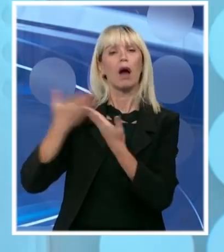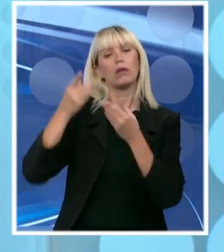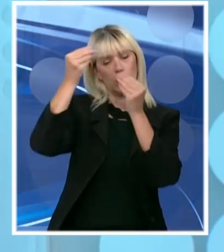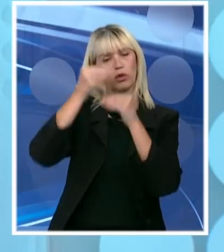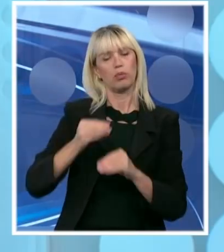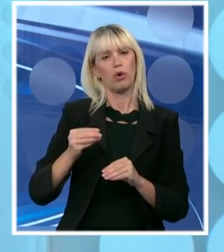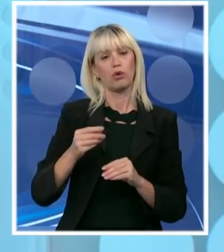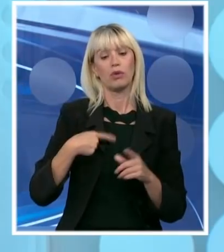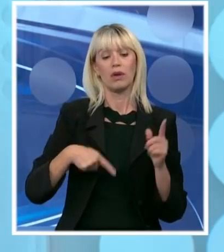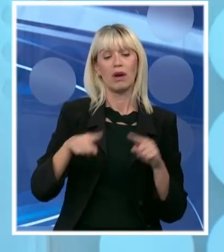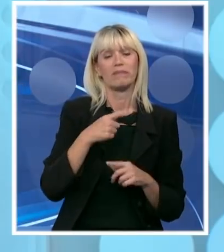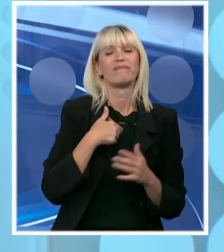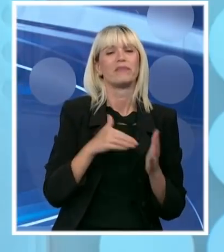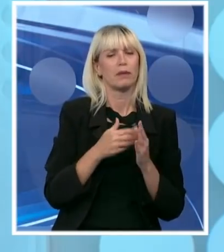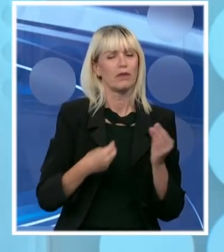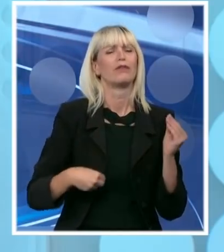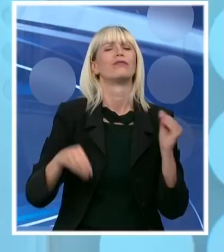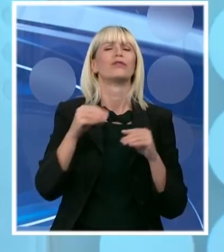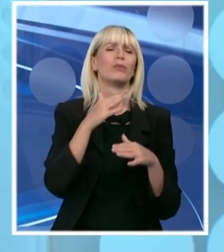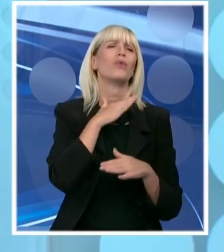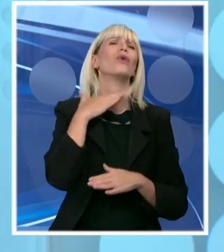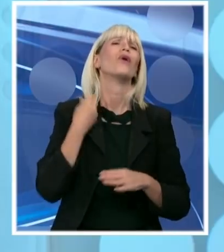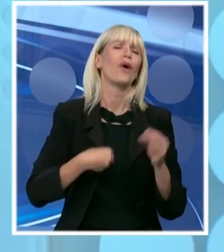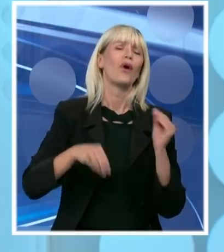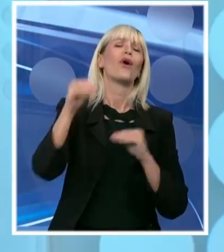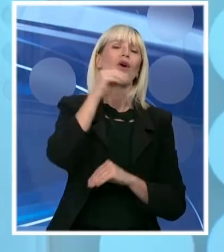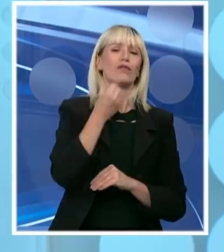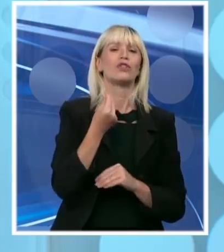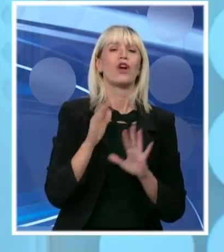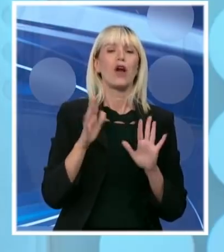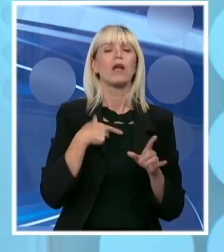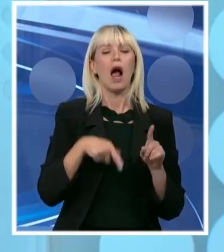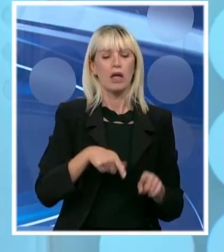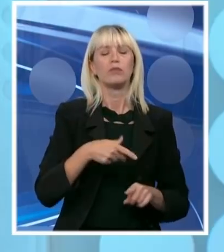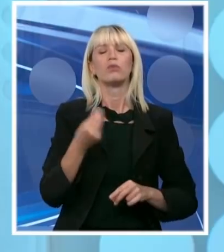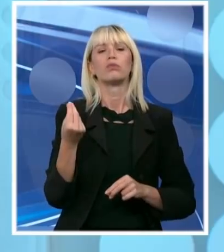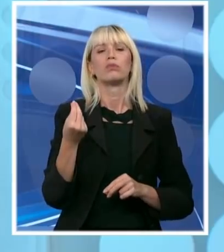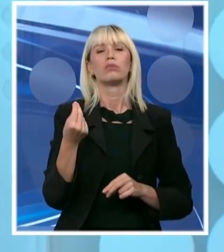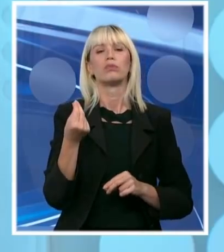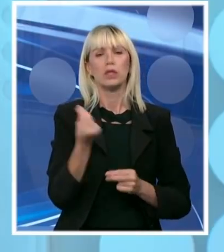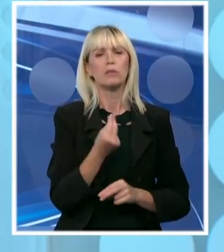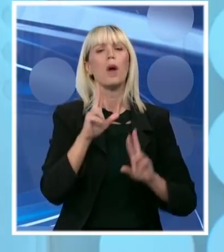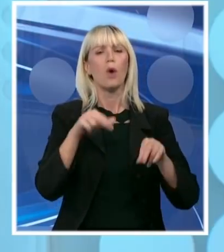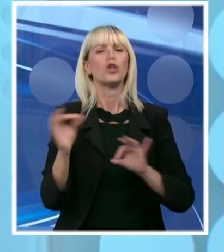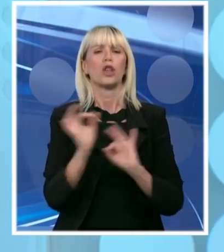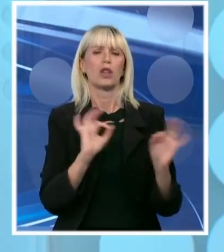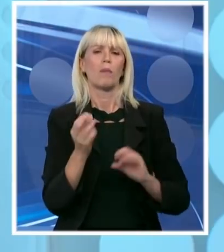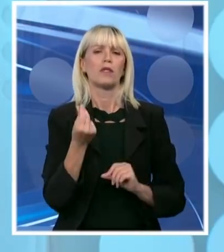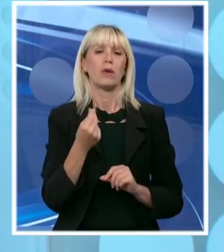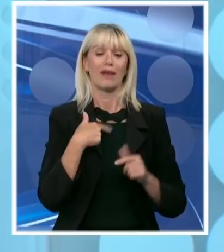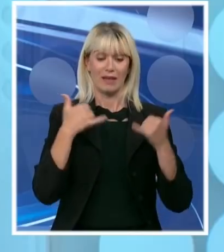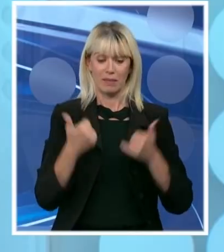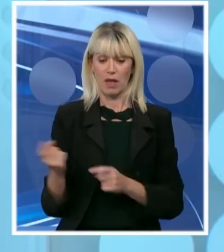Naravno nama je potrebno mnogo, mnogo više novca i država Srbije obezbeđuje taj novac. Ja sam došao večeras da građanima ne samo da dajem